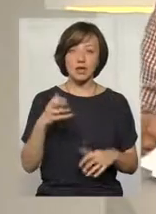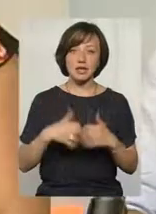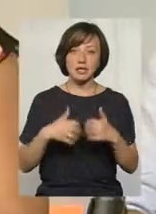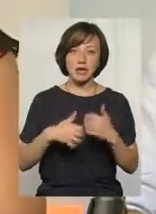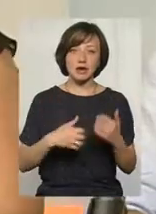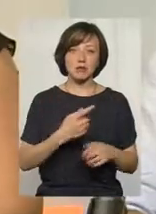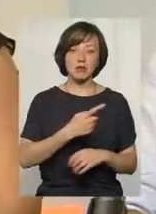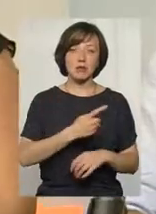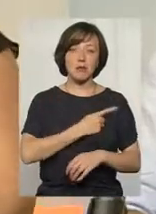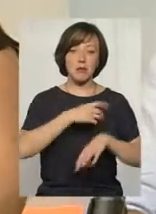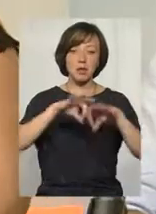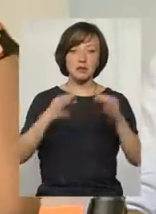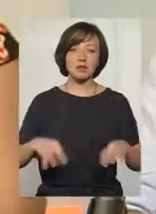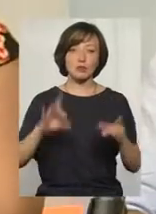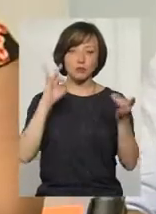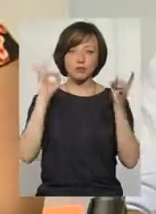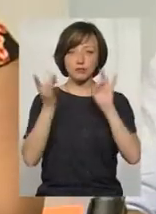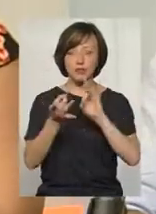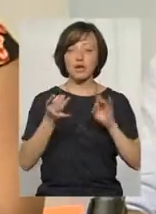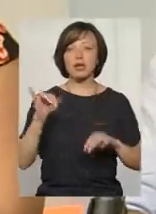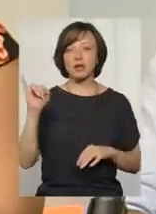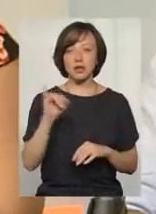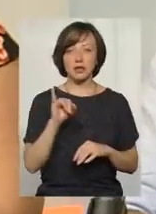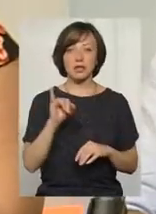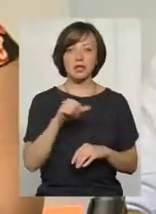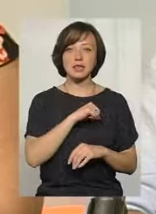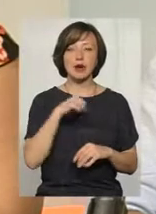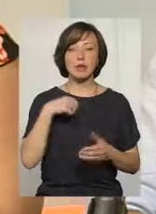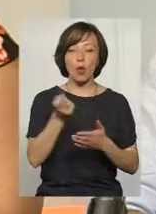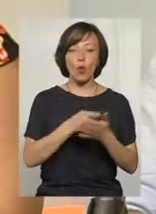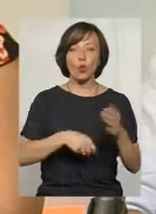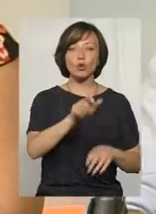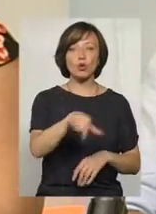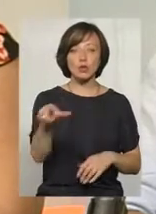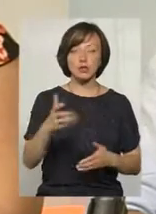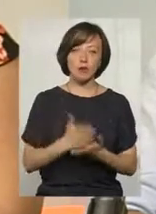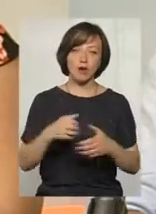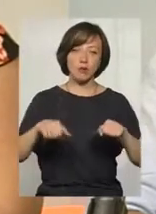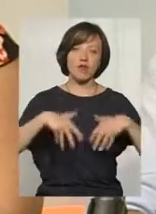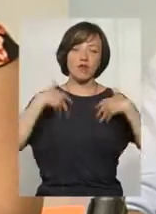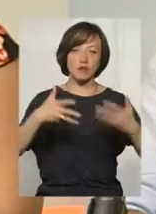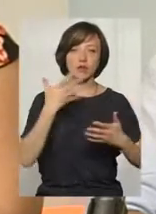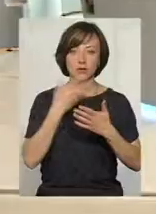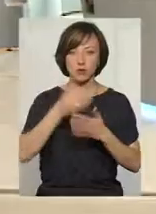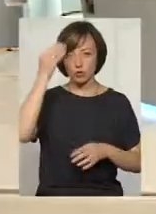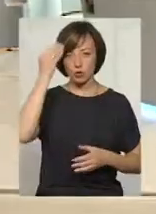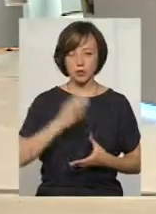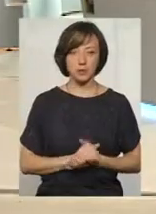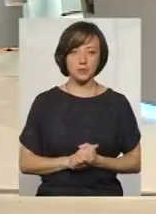митців він викликав отакий дисонанс, і, я думаю, власне, самі художники мають право висловити свою думку.